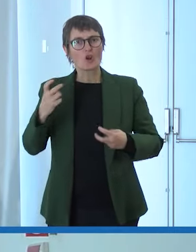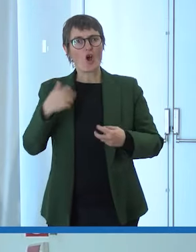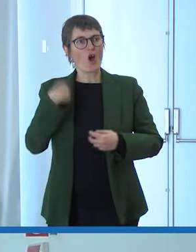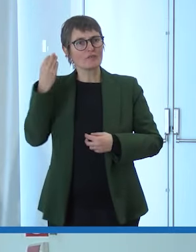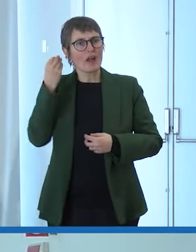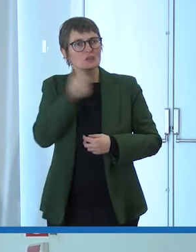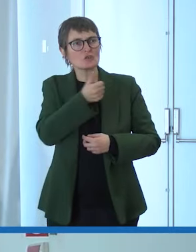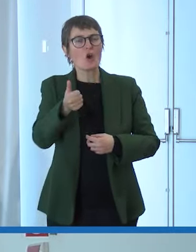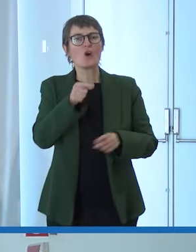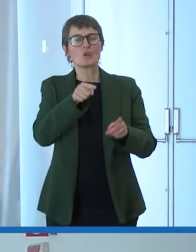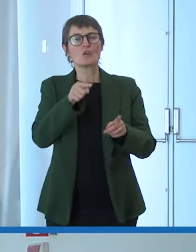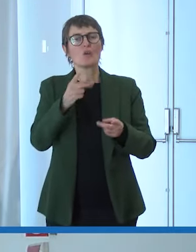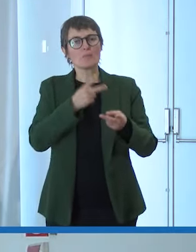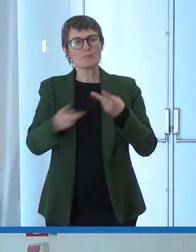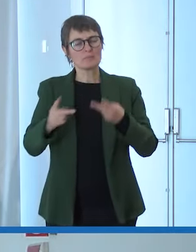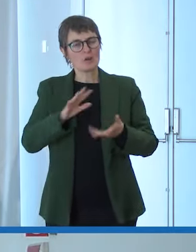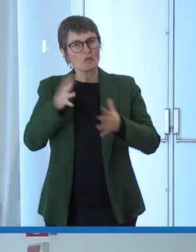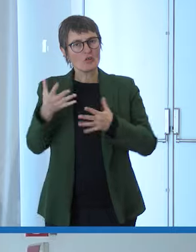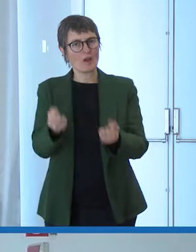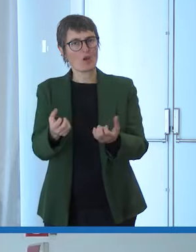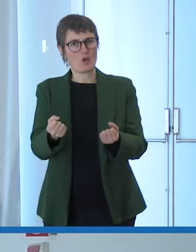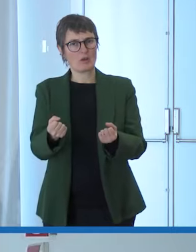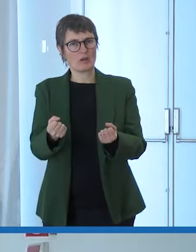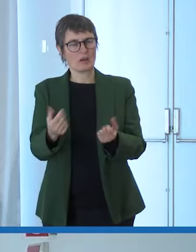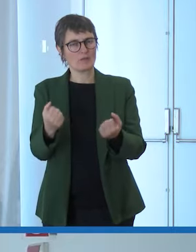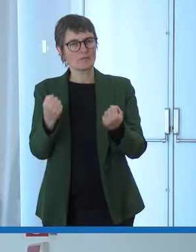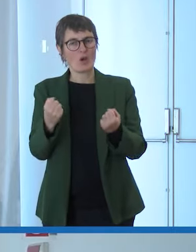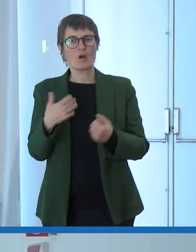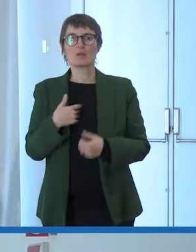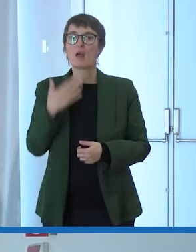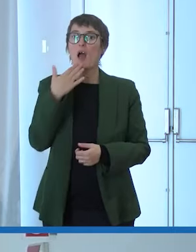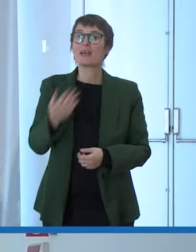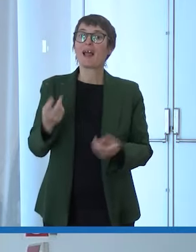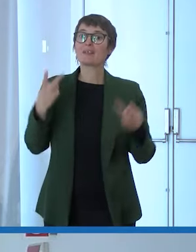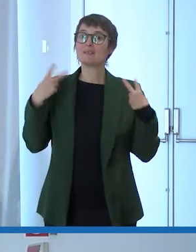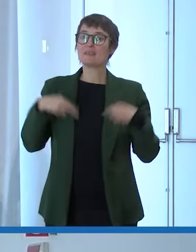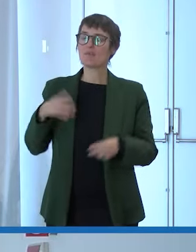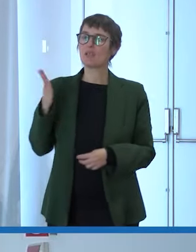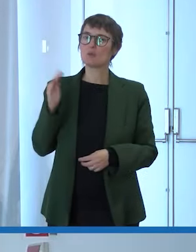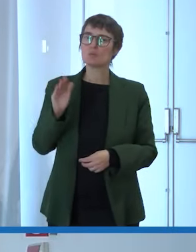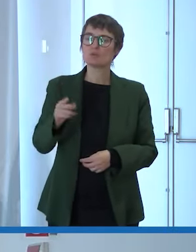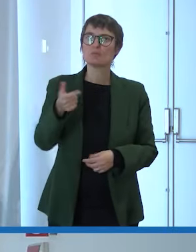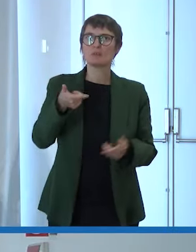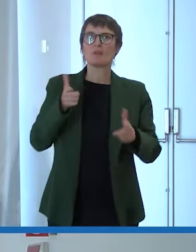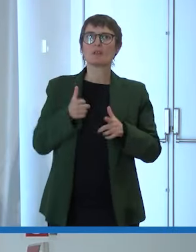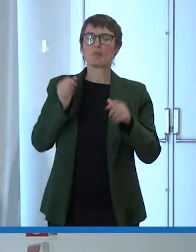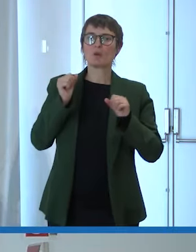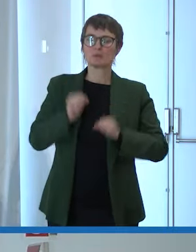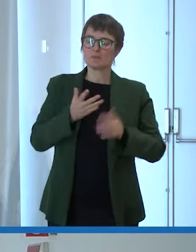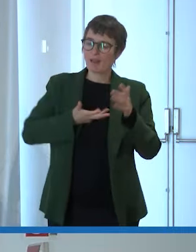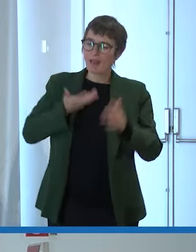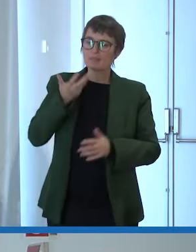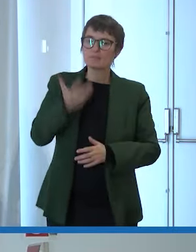io ringrazio la vita ogni giorno perché mi dà la possibilità di esprimermi attraverso l'arte e ringrazio tutte le